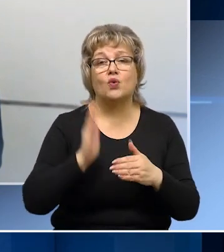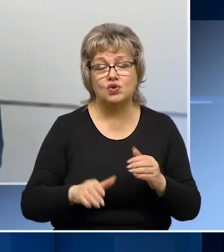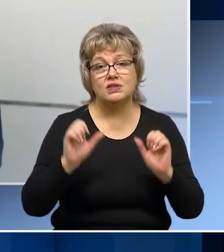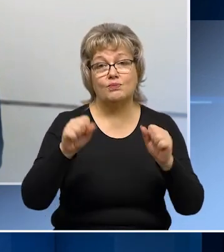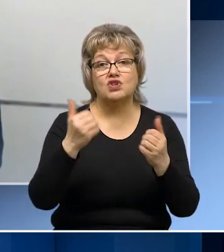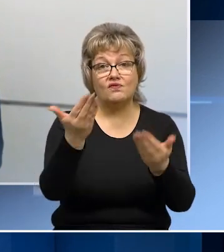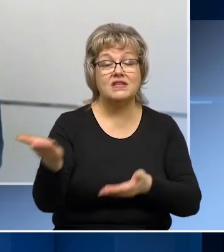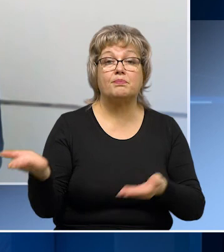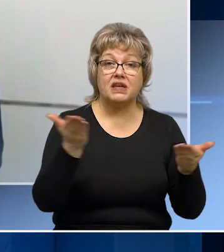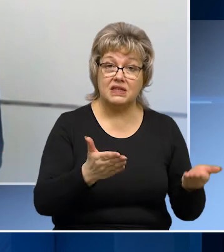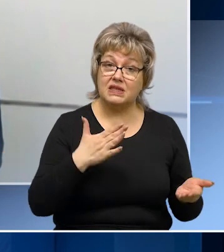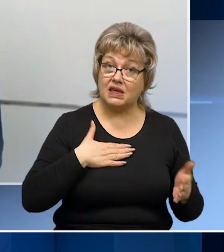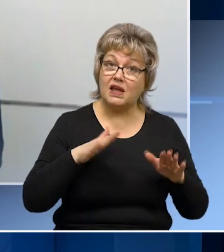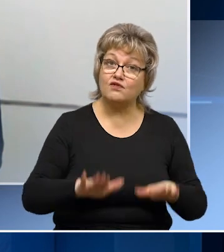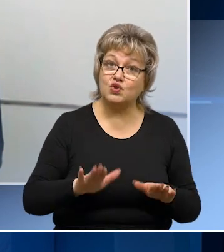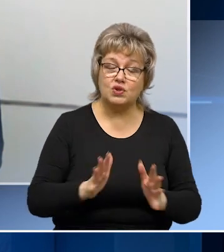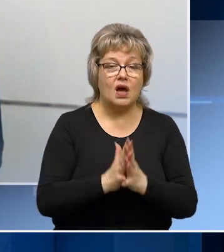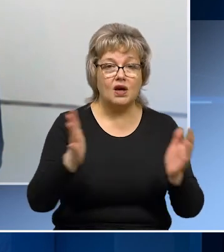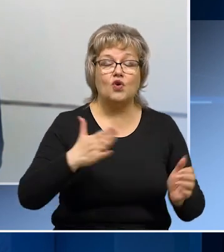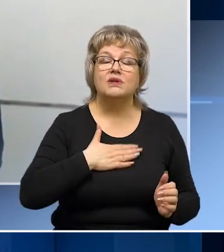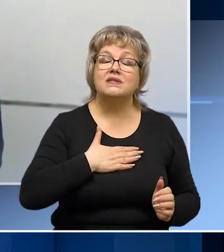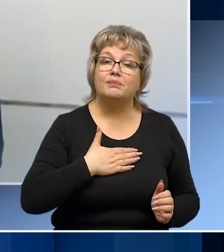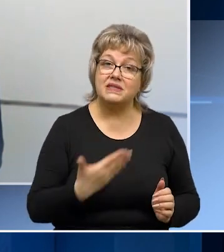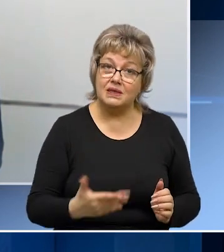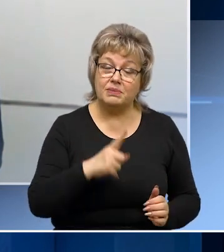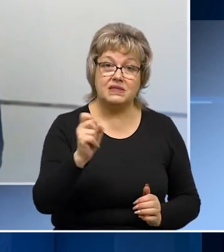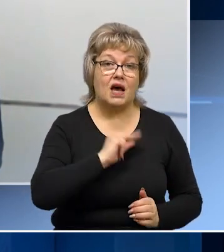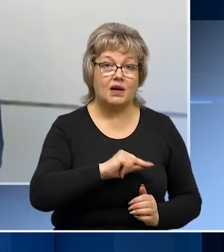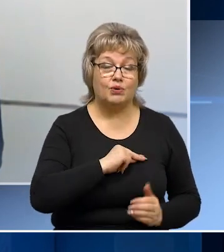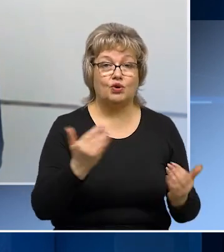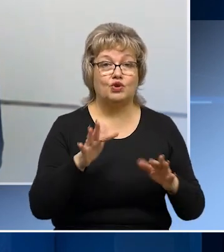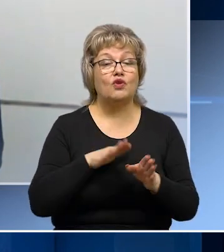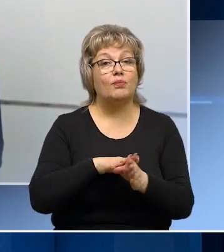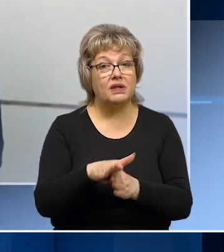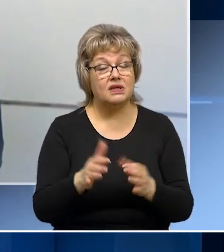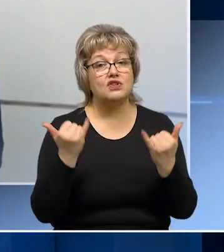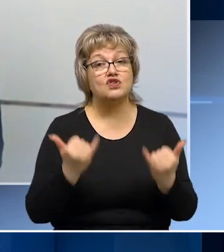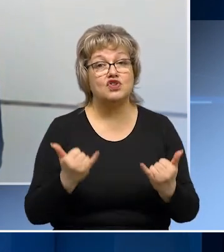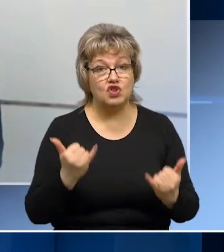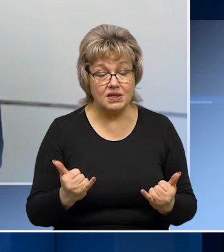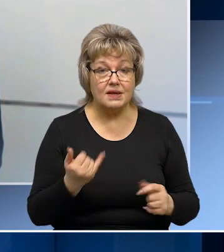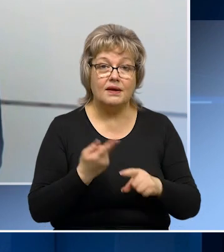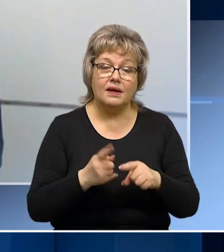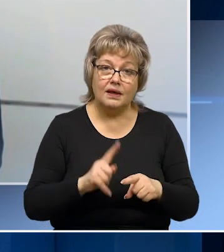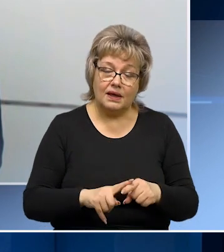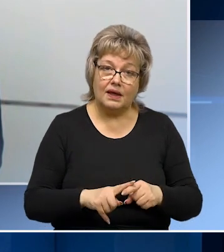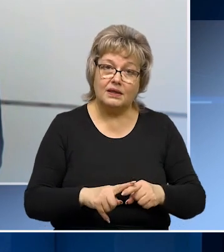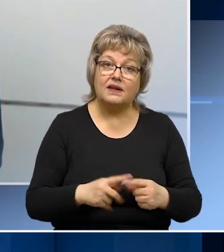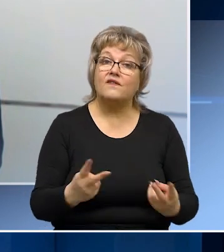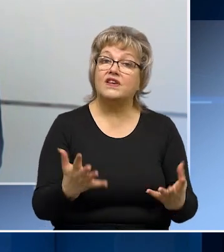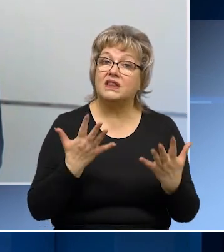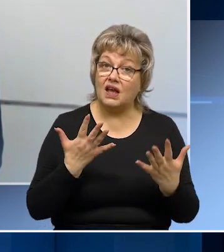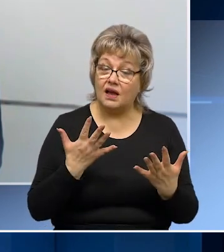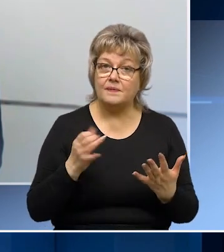закончится, и мы сможем пригласить вас к нам в студию. Огромное спасибо за работу, которая проводится, потому что сейчас она и